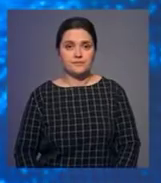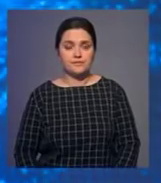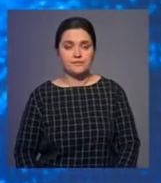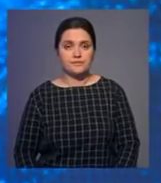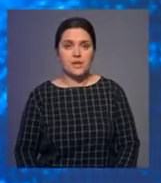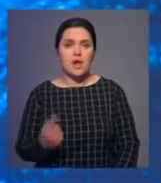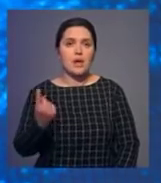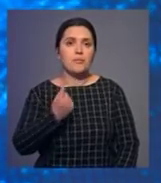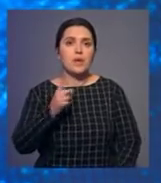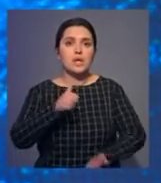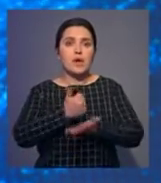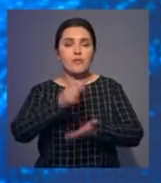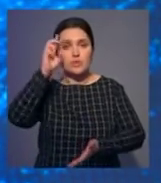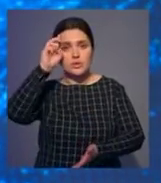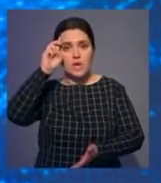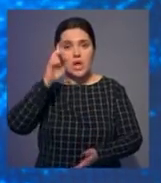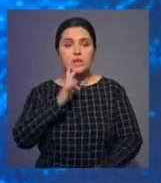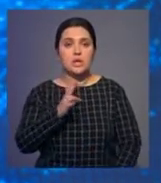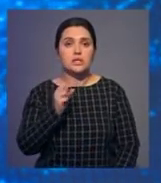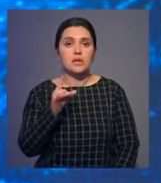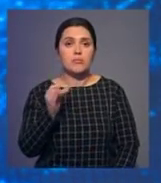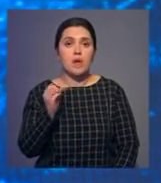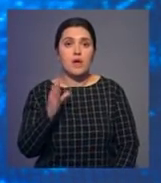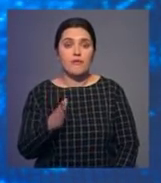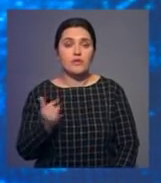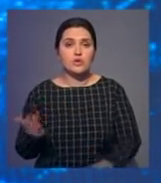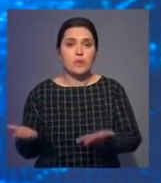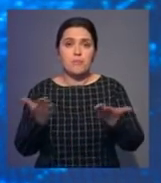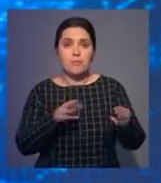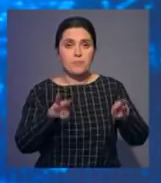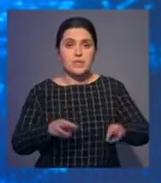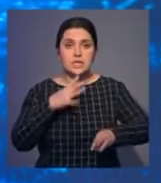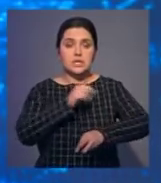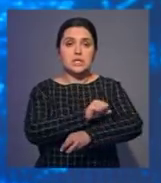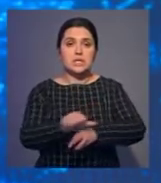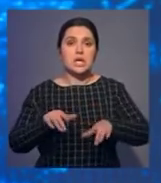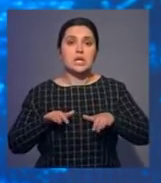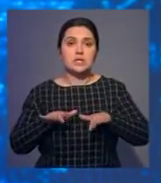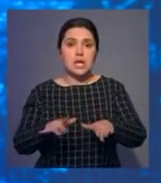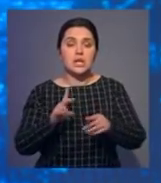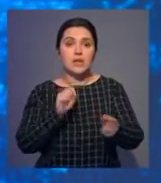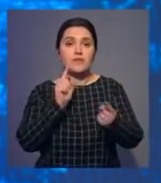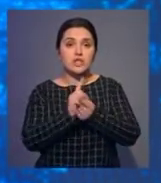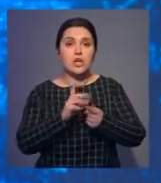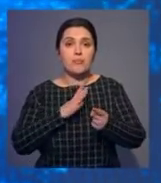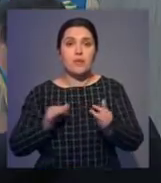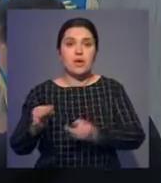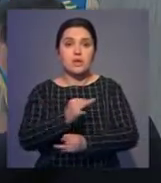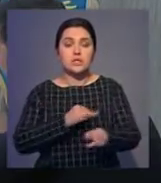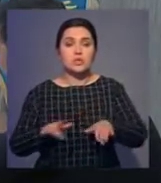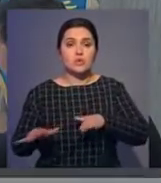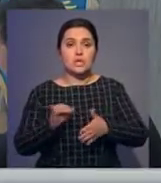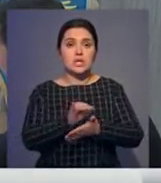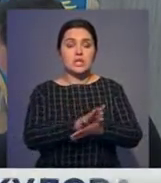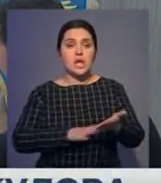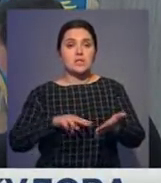Первый президент Казахстана Нурсултан Азарбаев принял министра иностранных дел Бейбута Атамкулова. На встрече речь шла